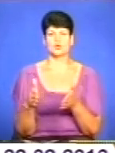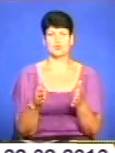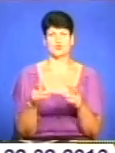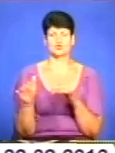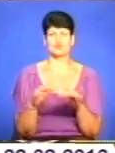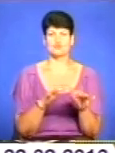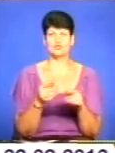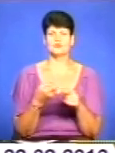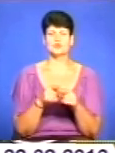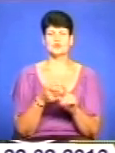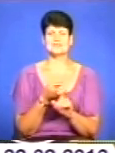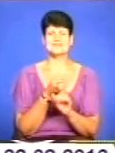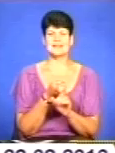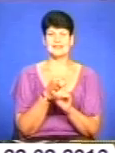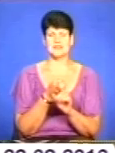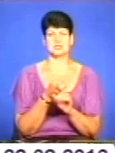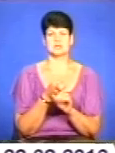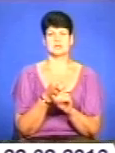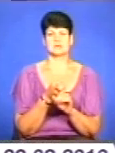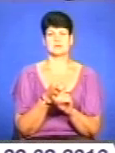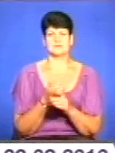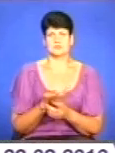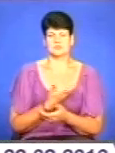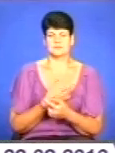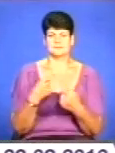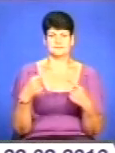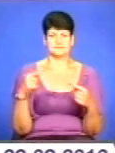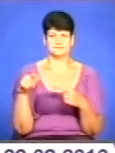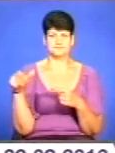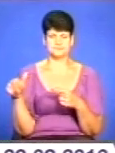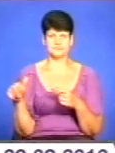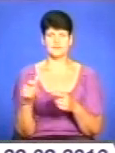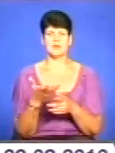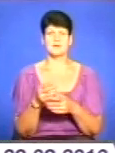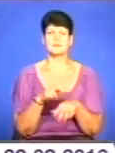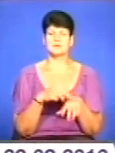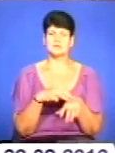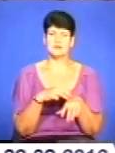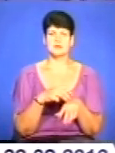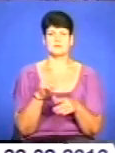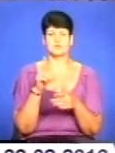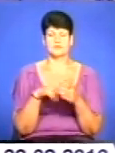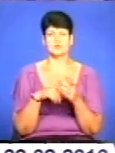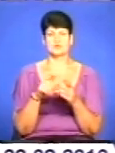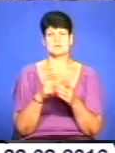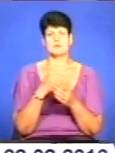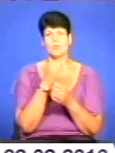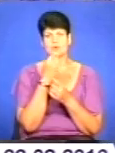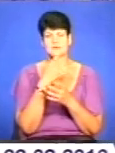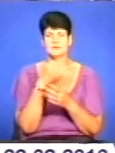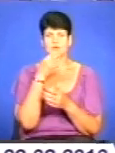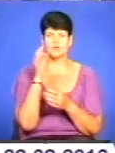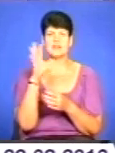безпека та безпека інших учасників дорожнього руху». Правоохоронці сподіваються, що проведені заходи стануть позитивним досвідом для усіх